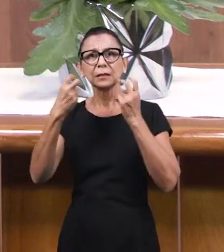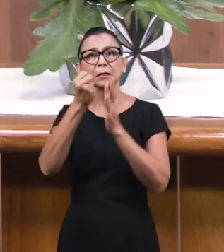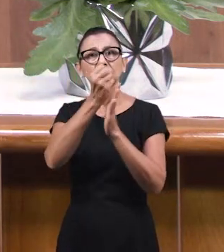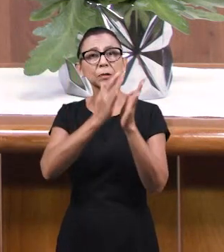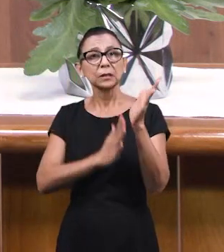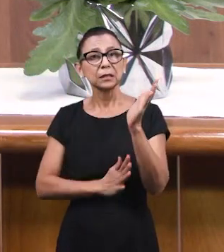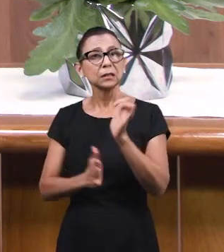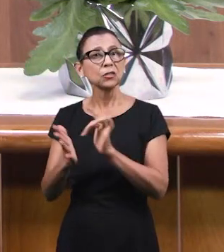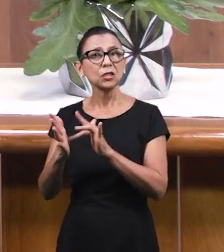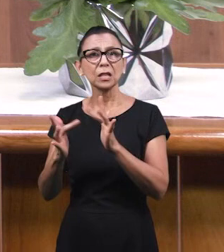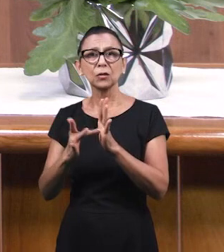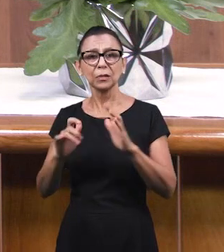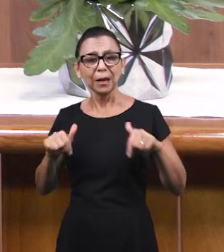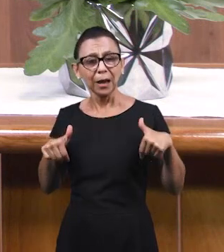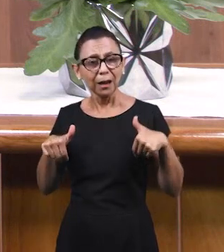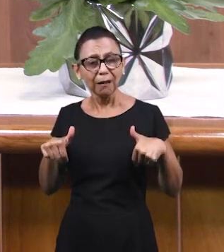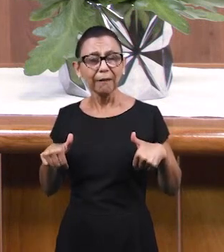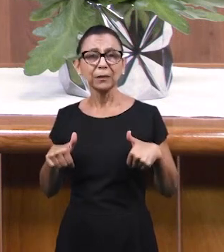инициативу на себя.